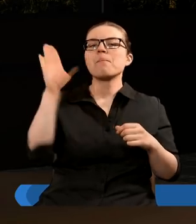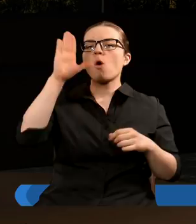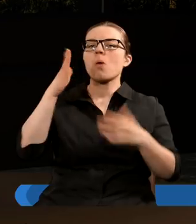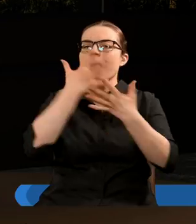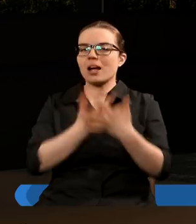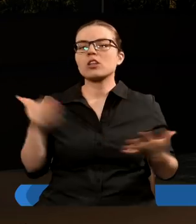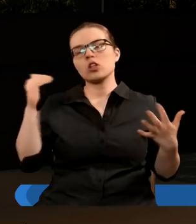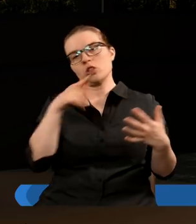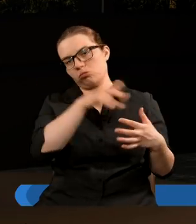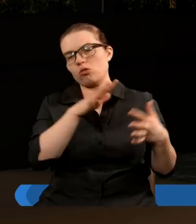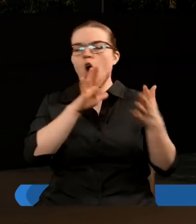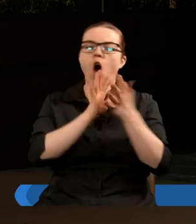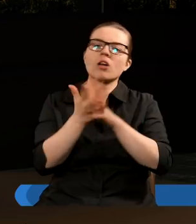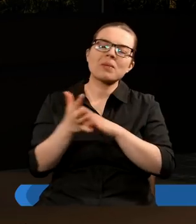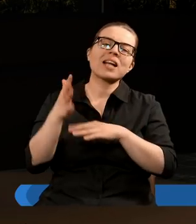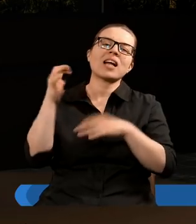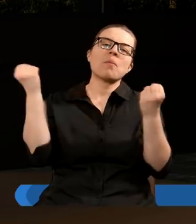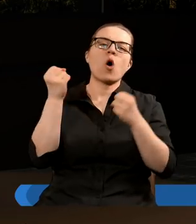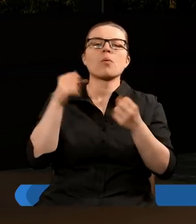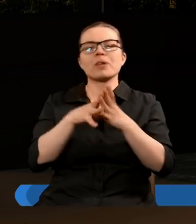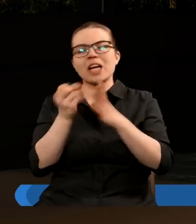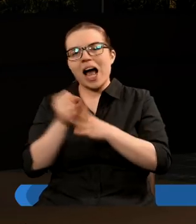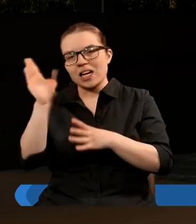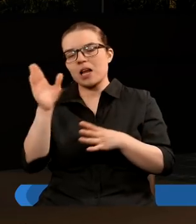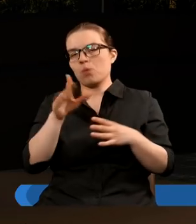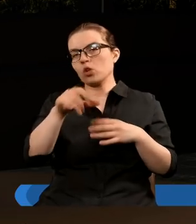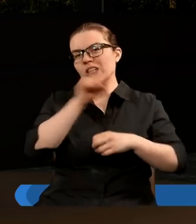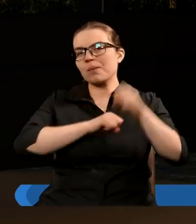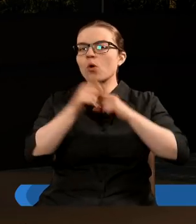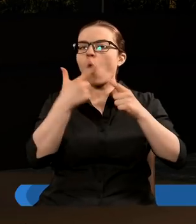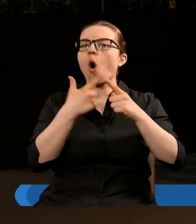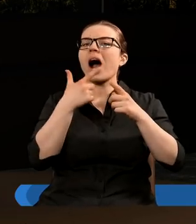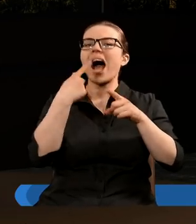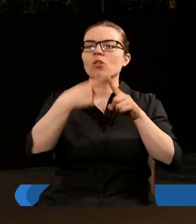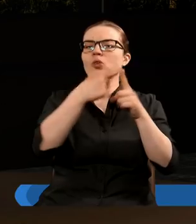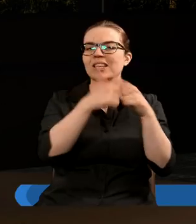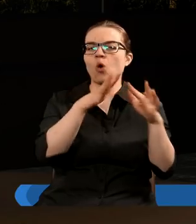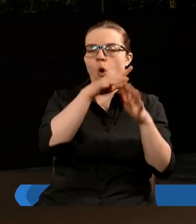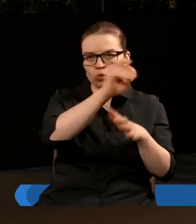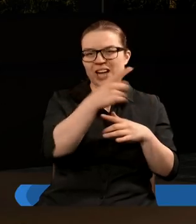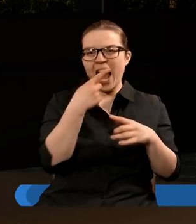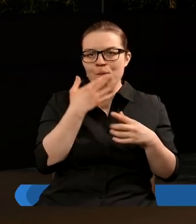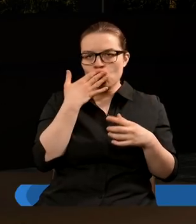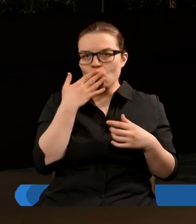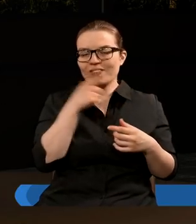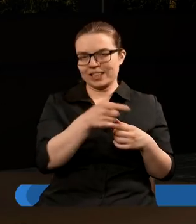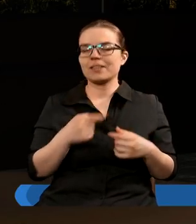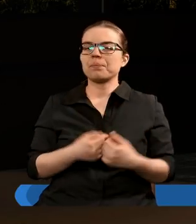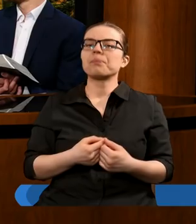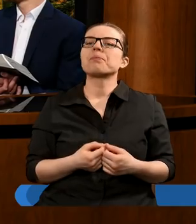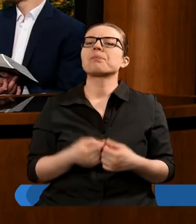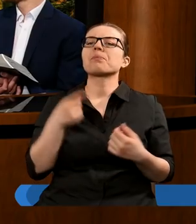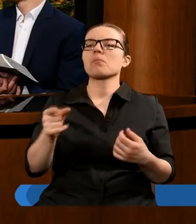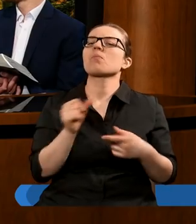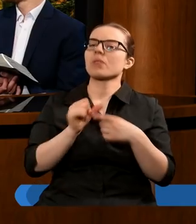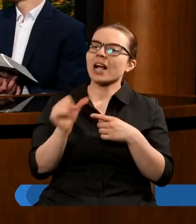że mają moc do zmieniania przykazań Bożych, a także jest spowiedź, która jest